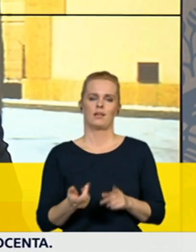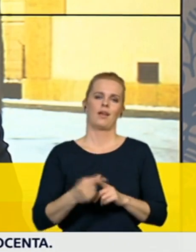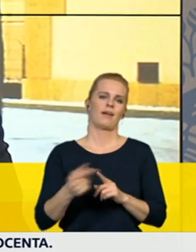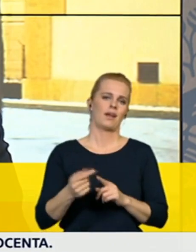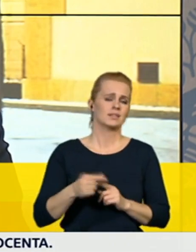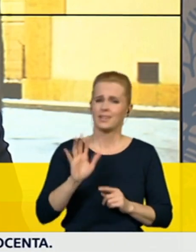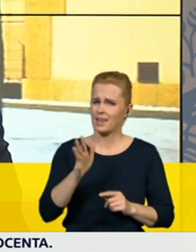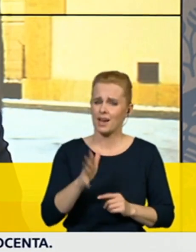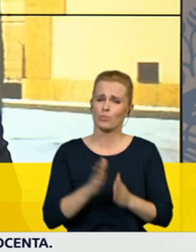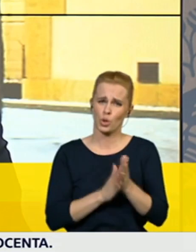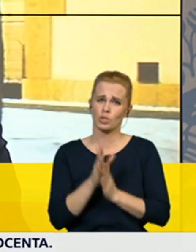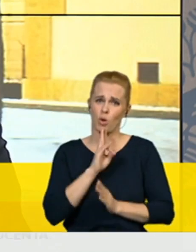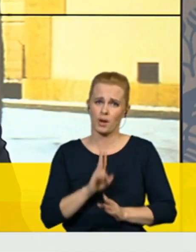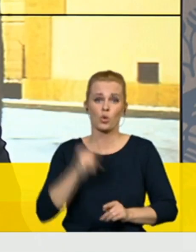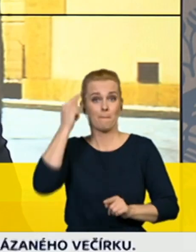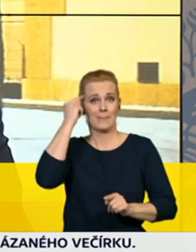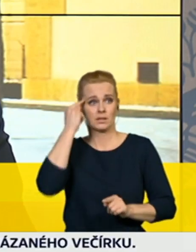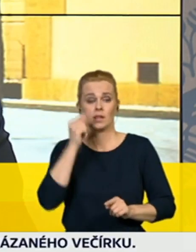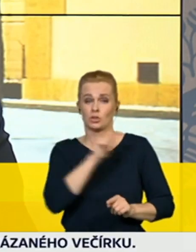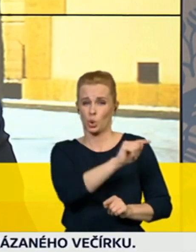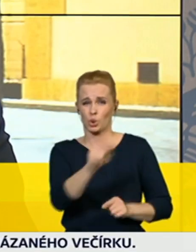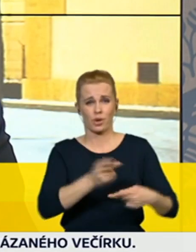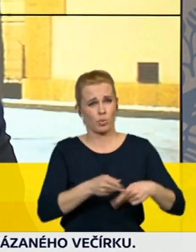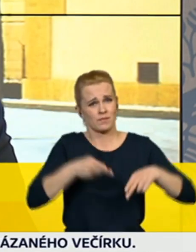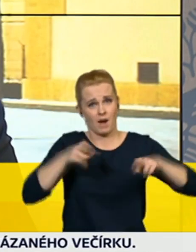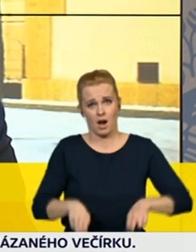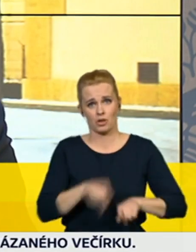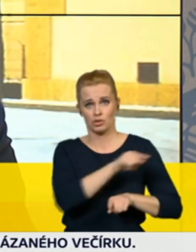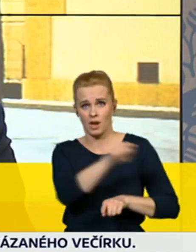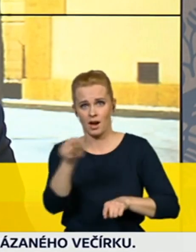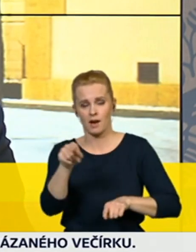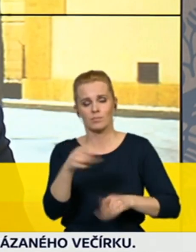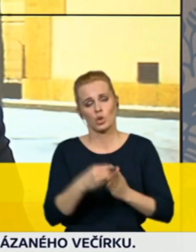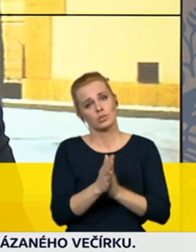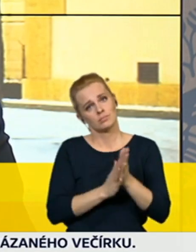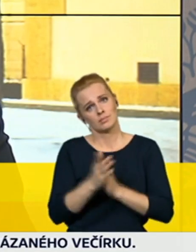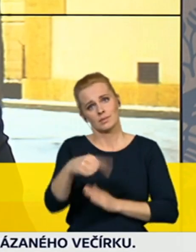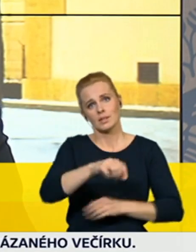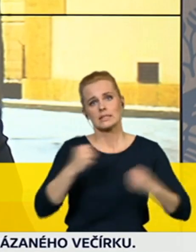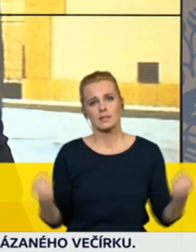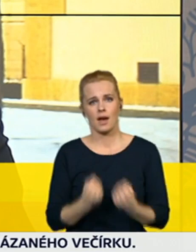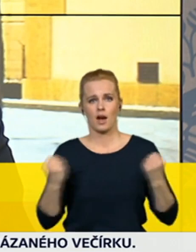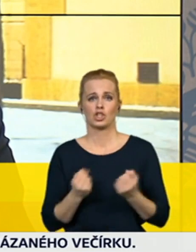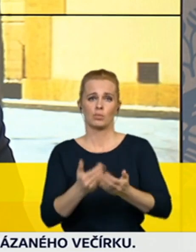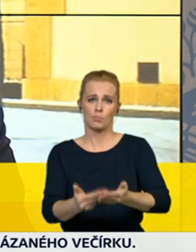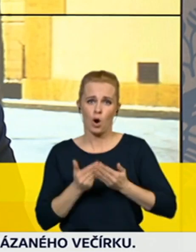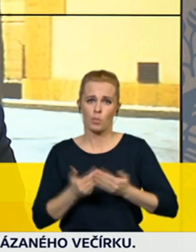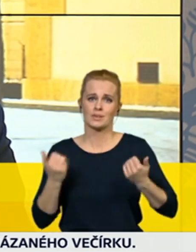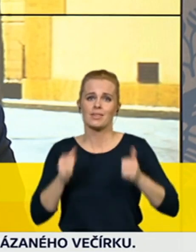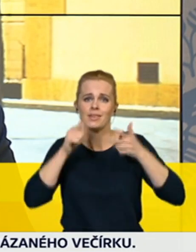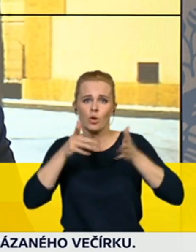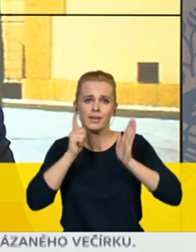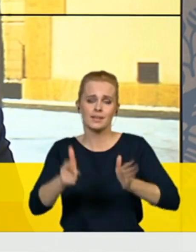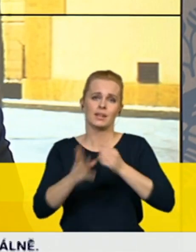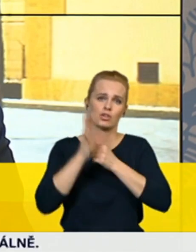ji zatím vážně brali, tak prosíme, aby ji stále brali vážně a aby nám pomohli zvládnout těch následujících pár týdnů, které asi